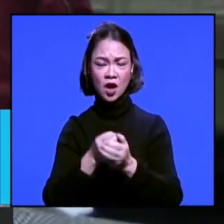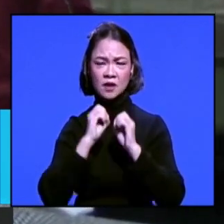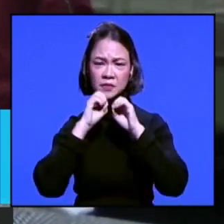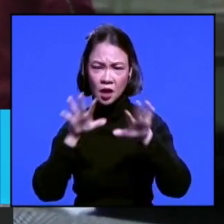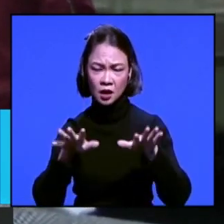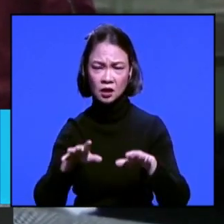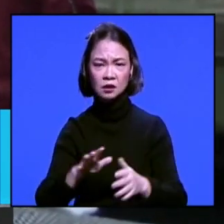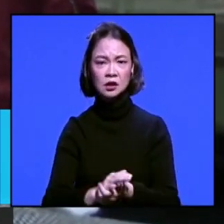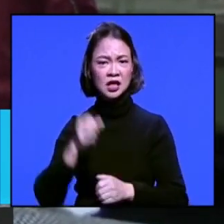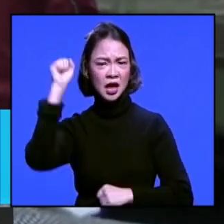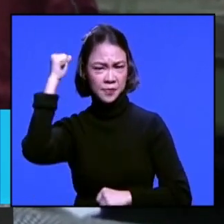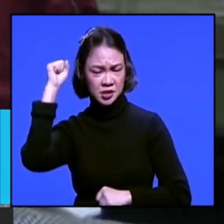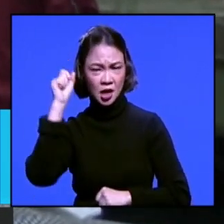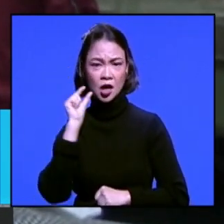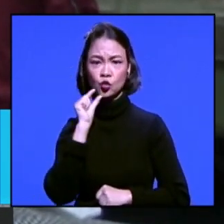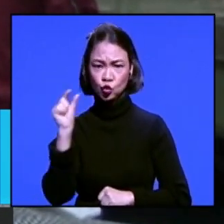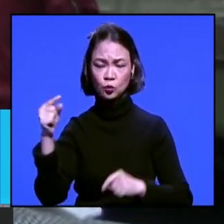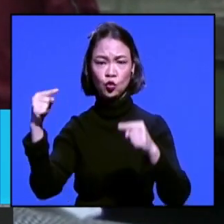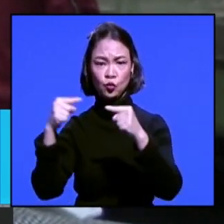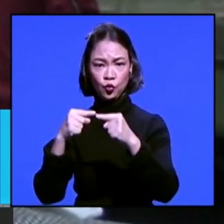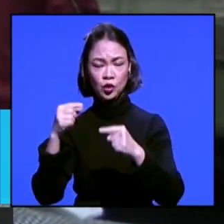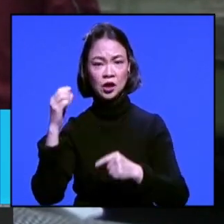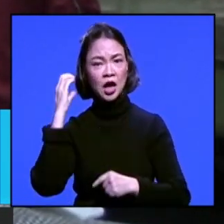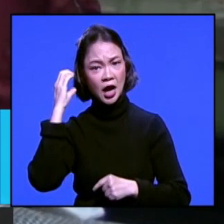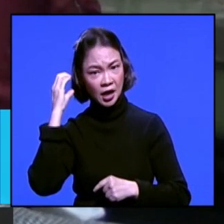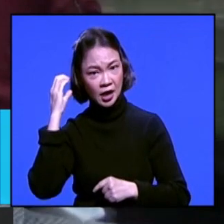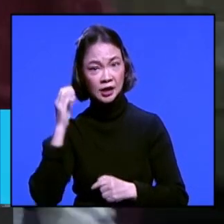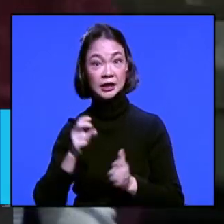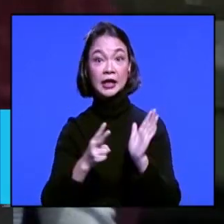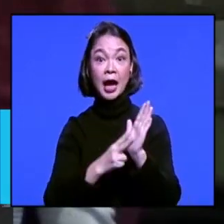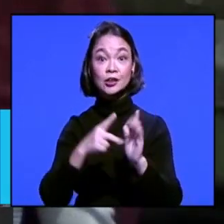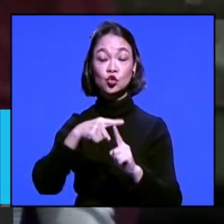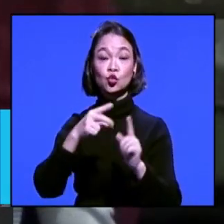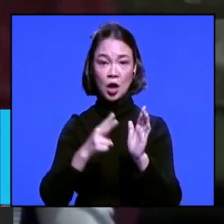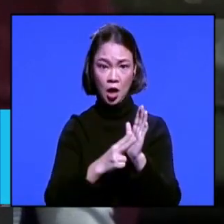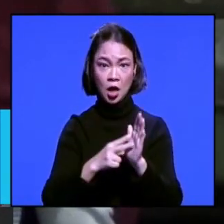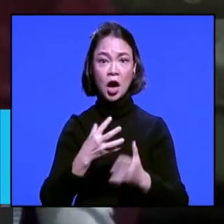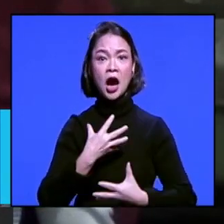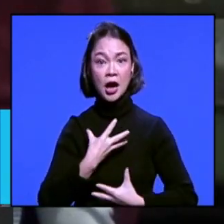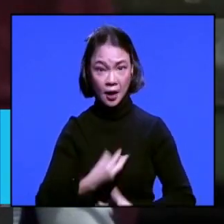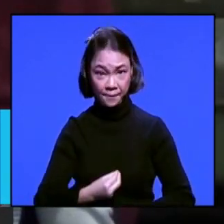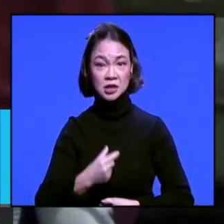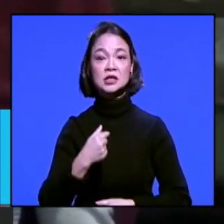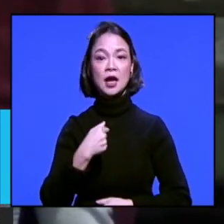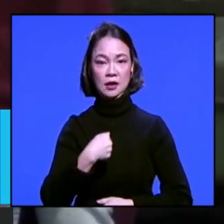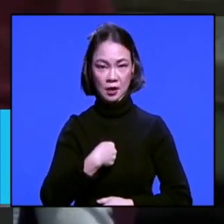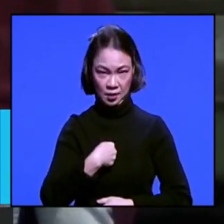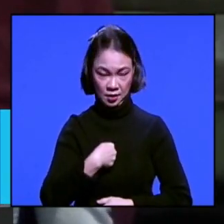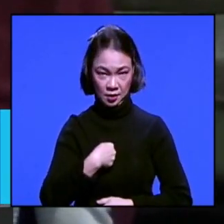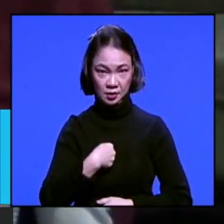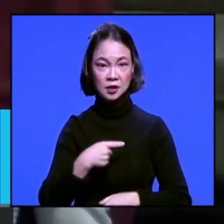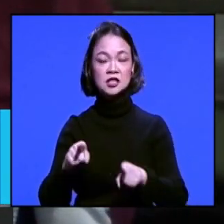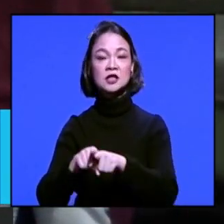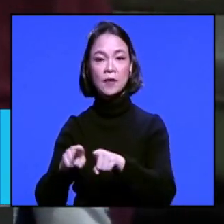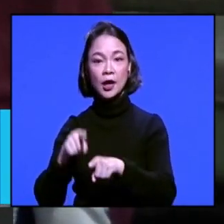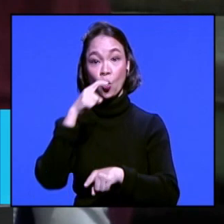tidak bisa untuk menghubungi anaknya yang ada di Natuna. Dan harapan saya sebagai orang